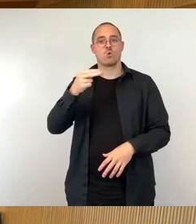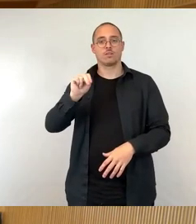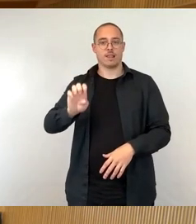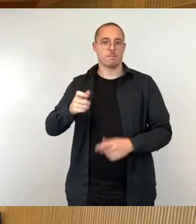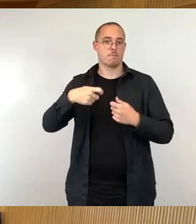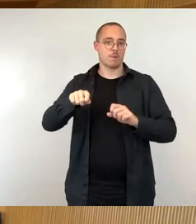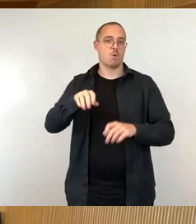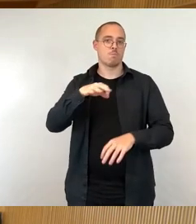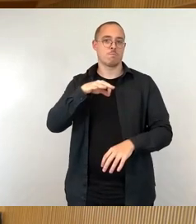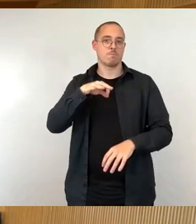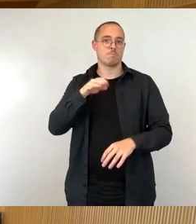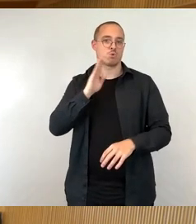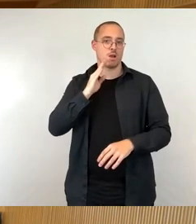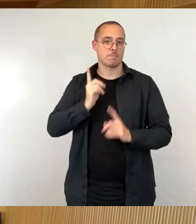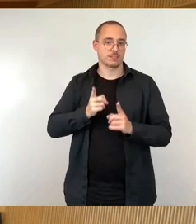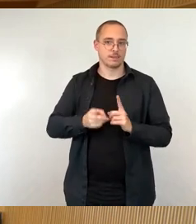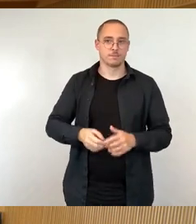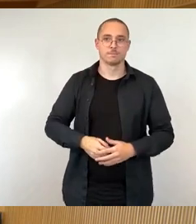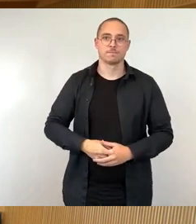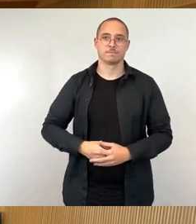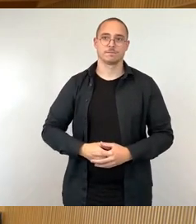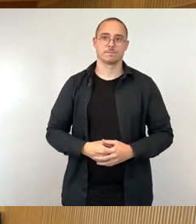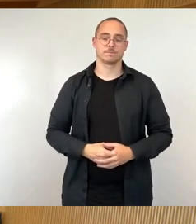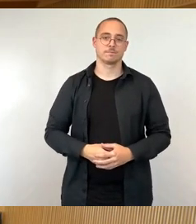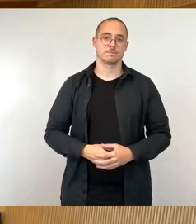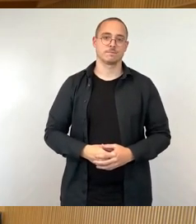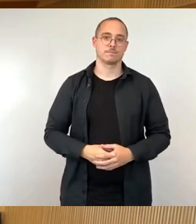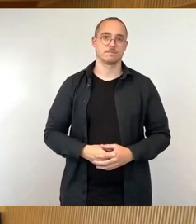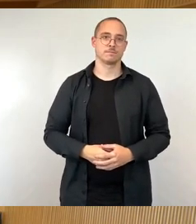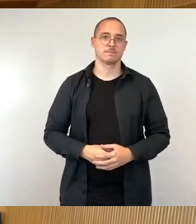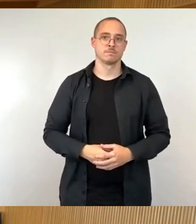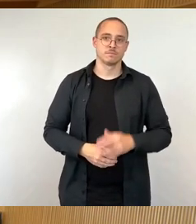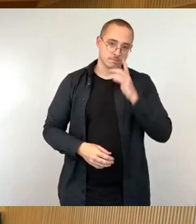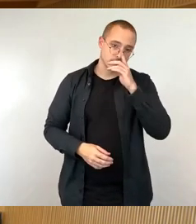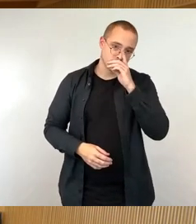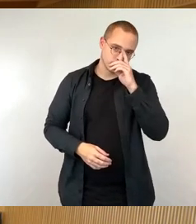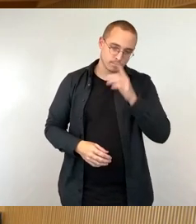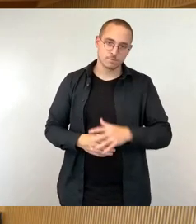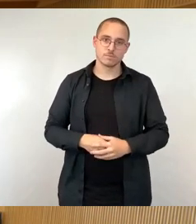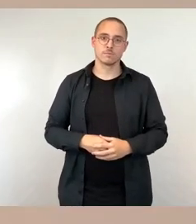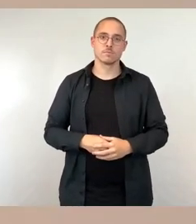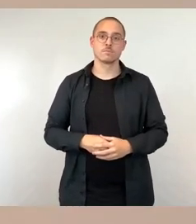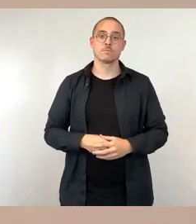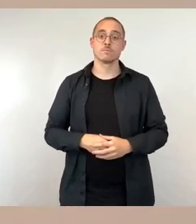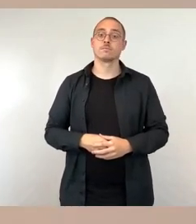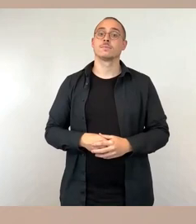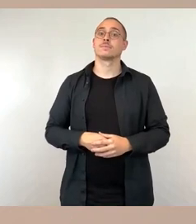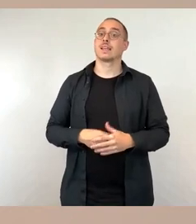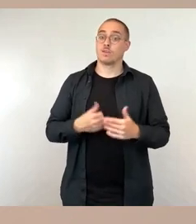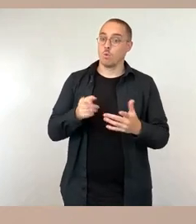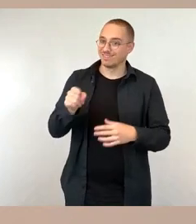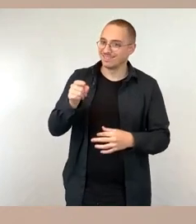Ja, sehr geehrter Herr Maloney, also bei der von Ihnen beobachtenden Maßnahmen handelt es sich nicht um Verkehrsversuch. Nicht?